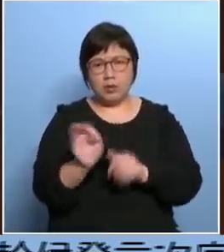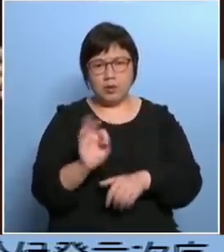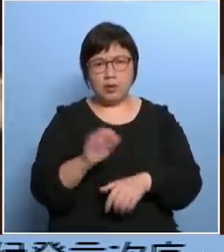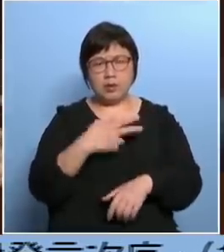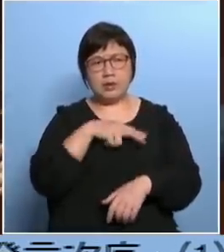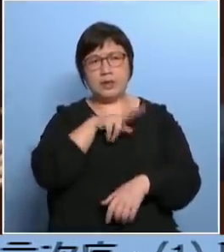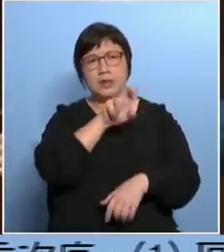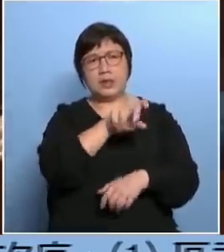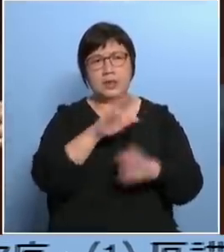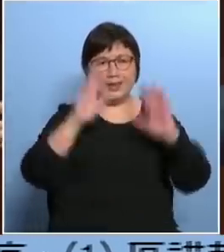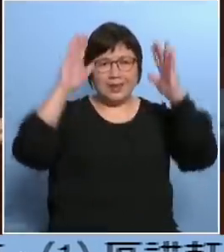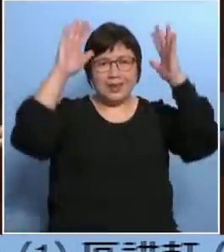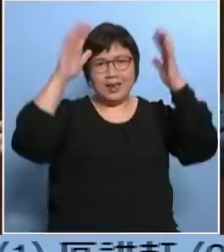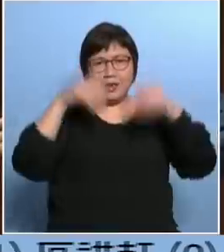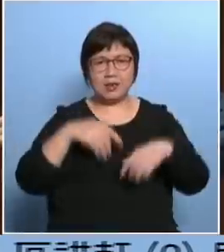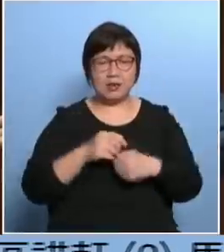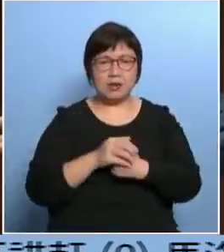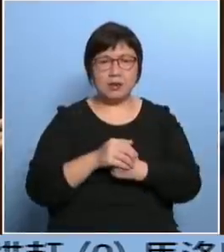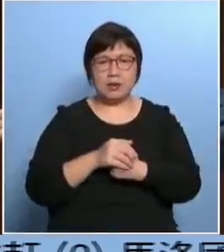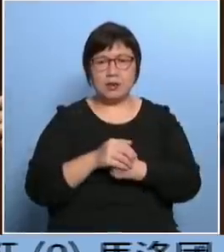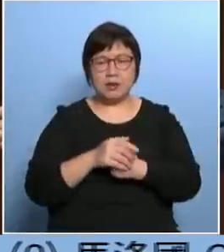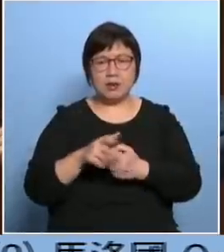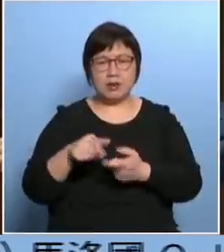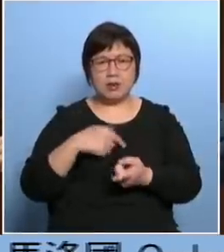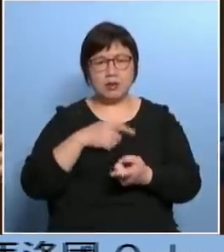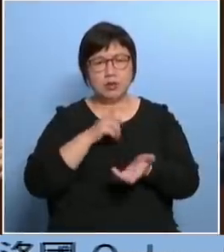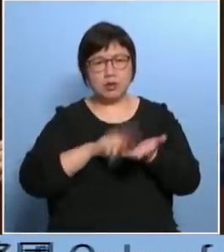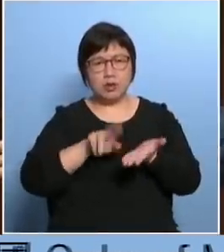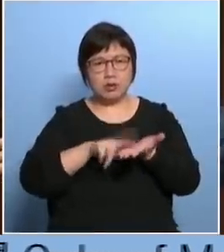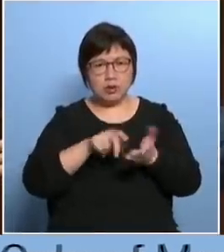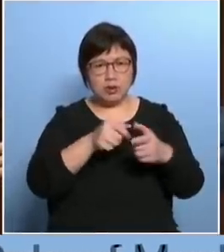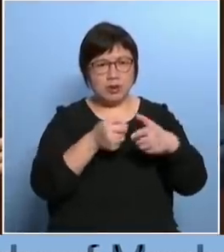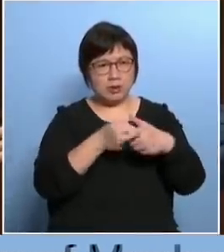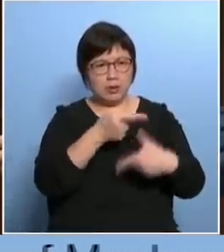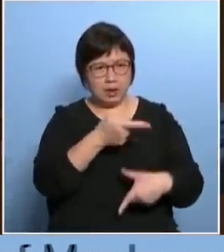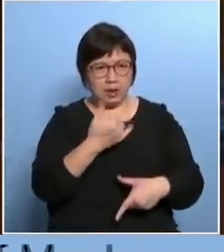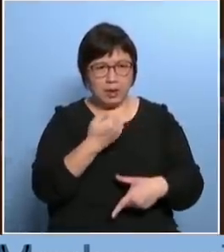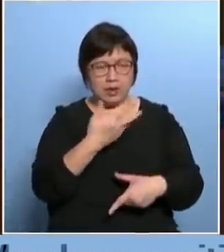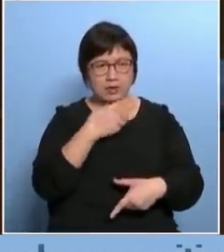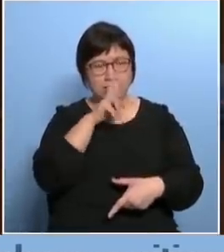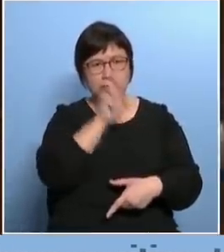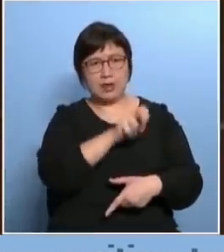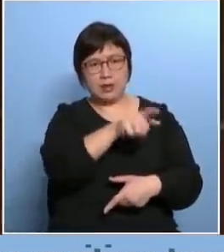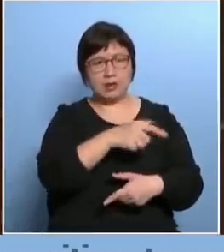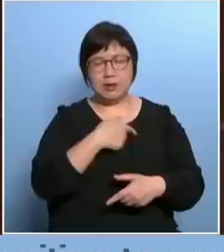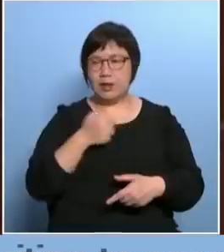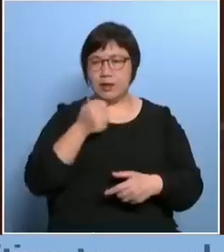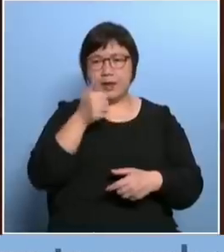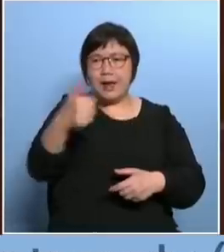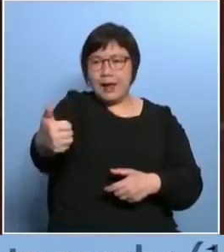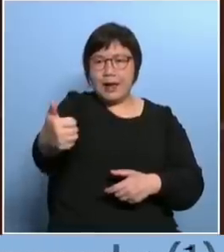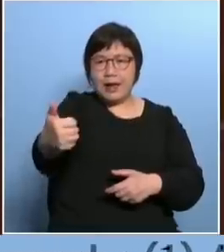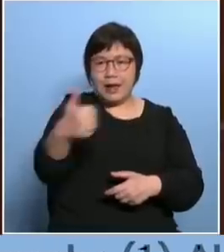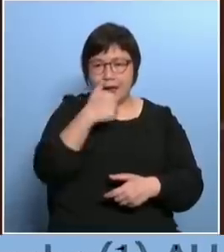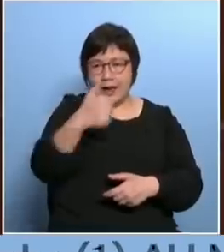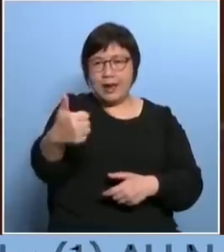看着你这样欢呼陪那个候选人你猜他信不信你真是公正的了看着你给like那个当选的候选